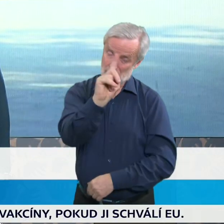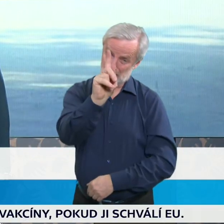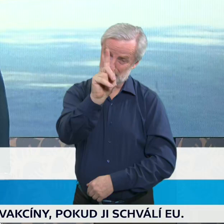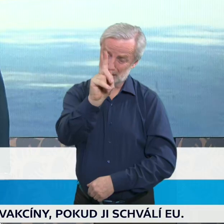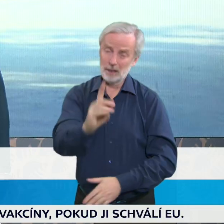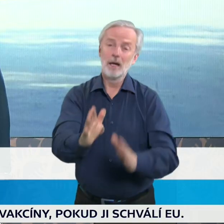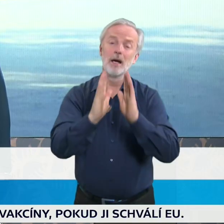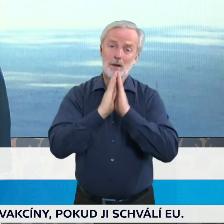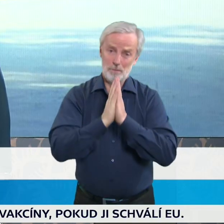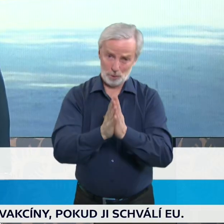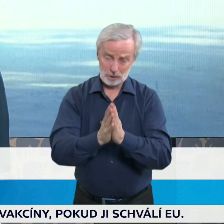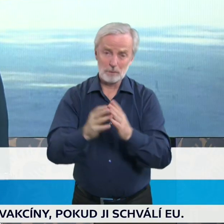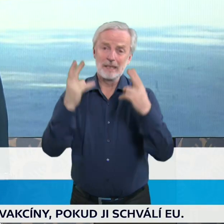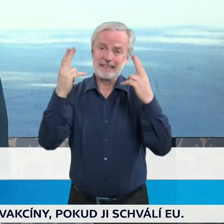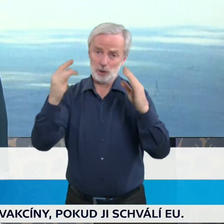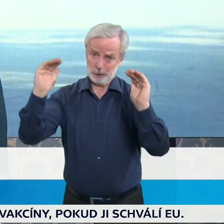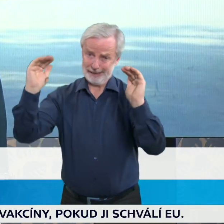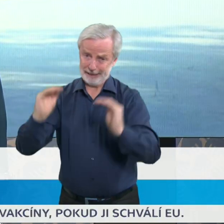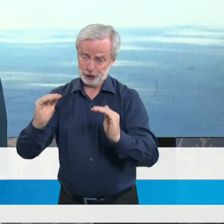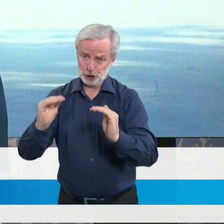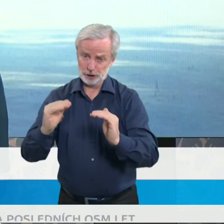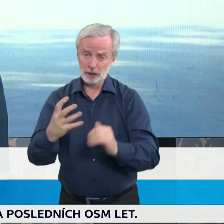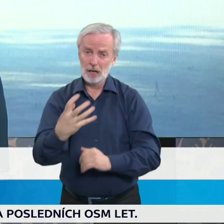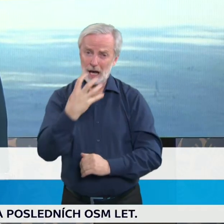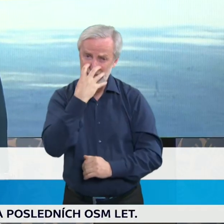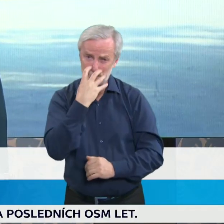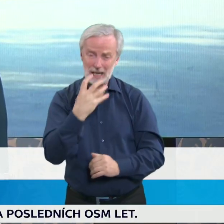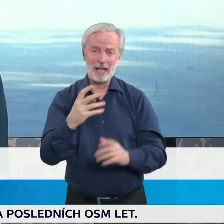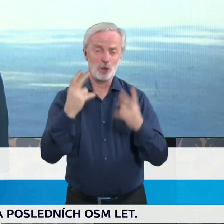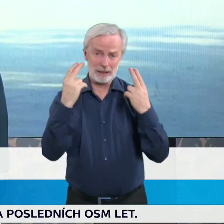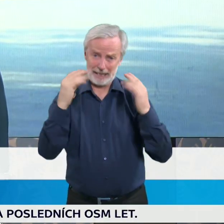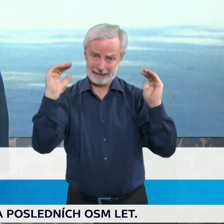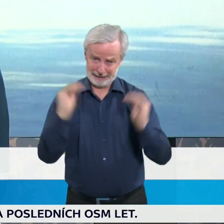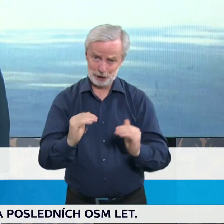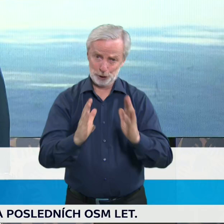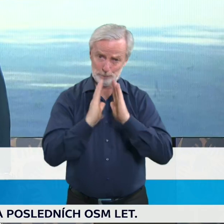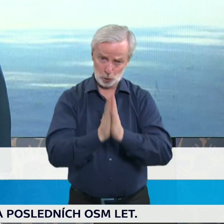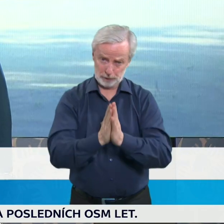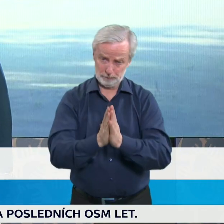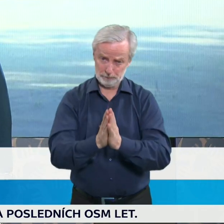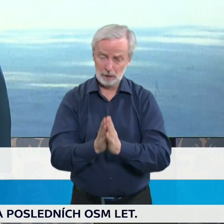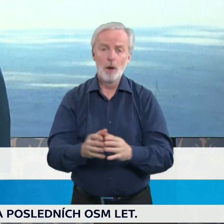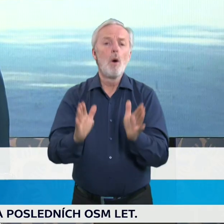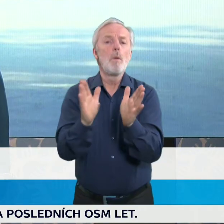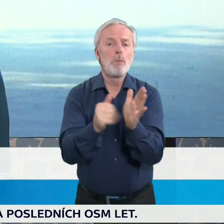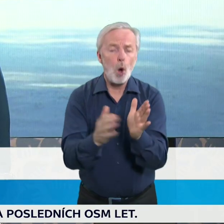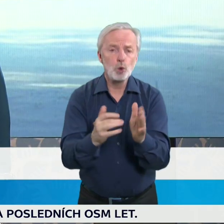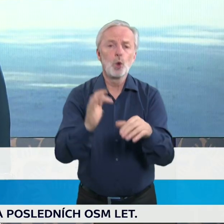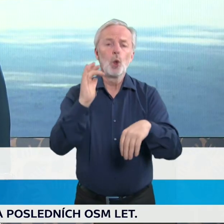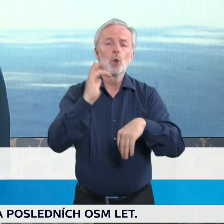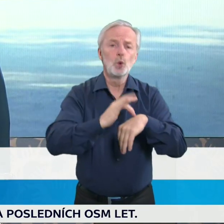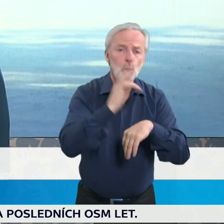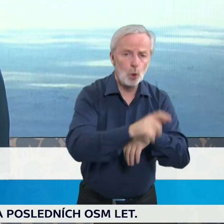ji promítli do ceny pro konečného spotřebitele. Aby důchodci nebo rodiny s dětmi